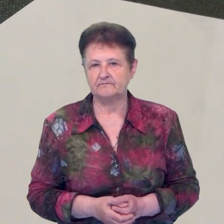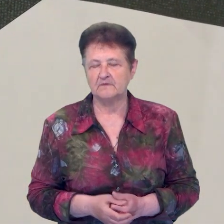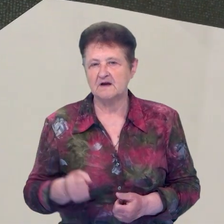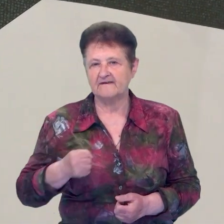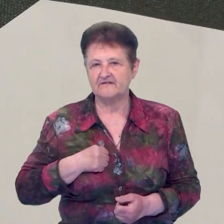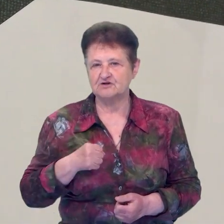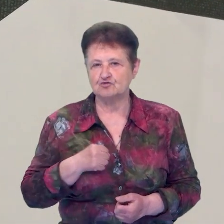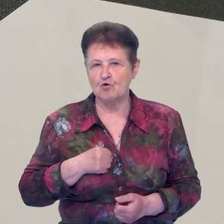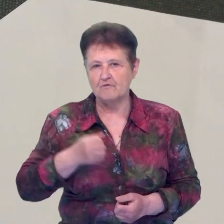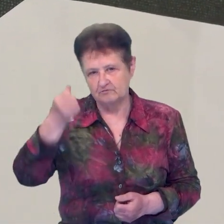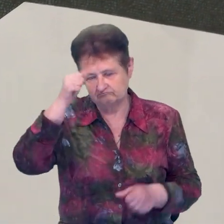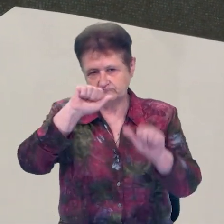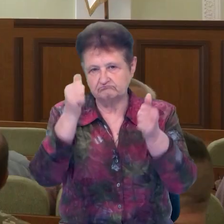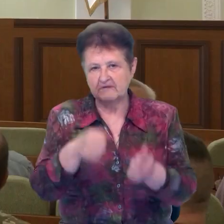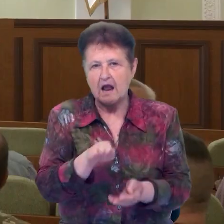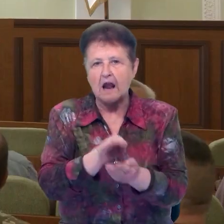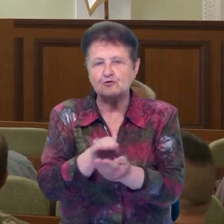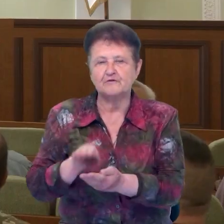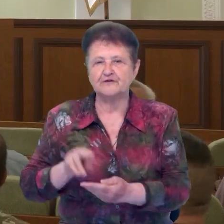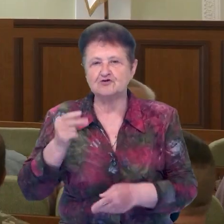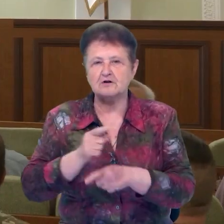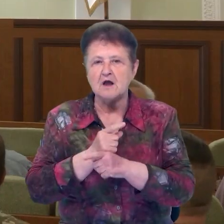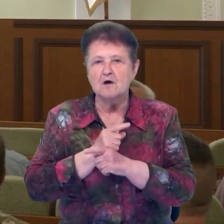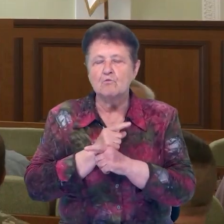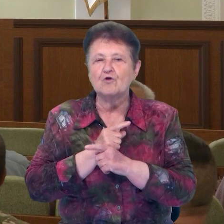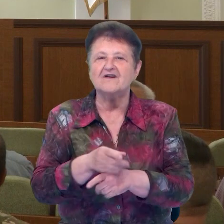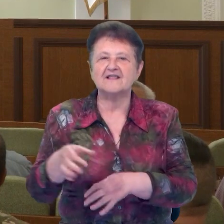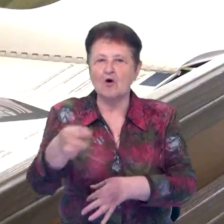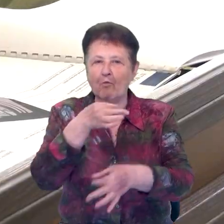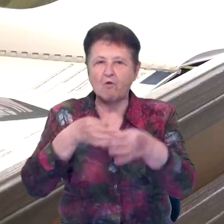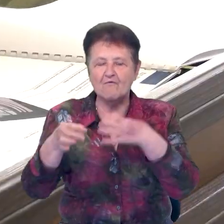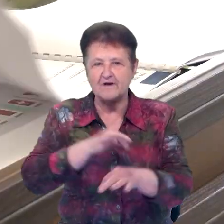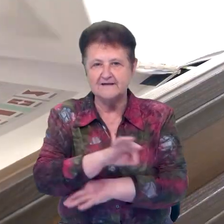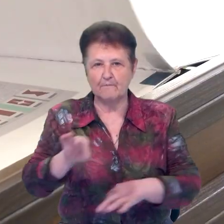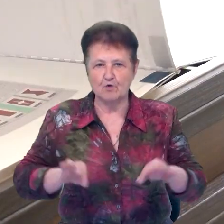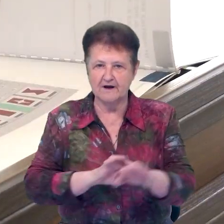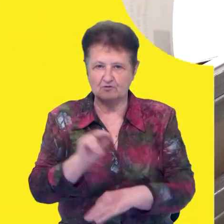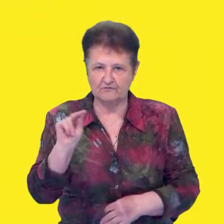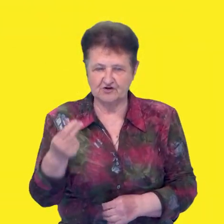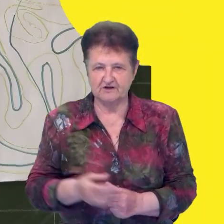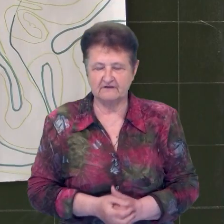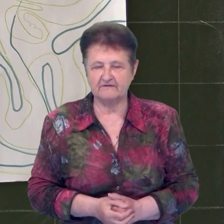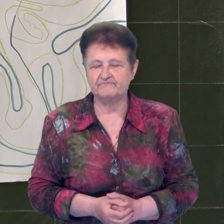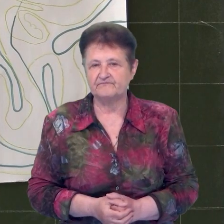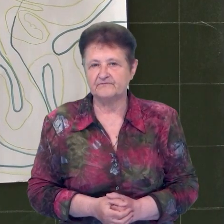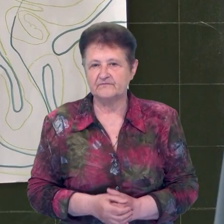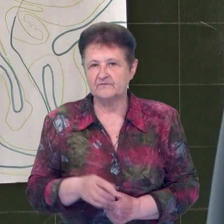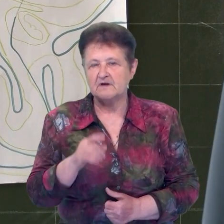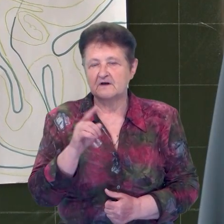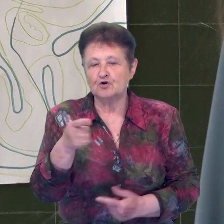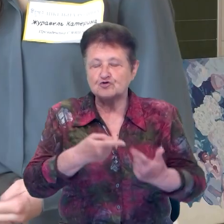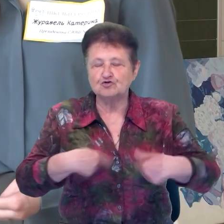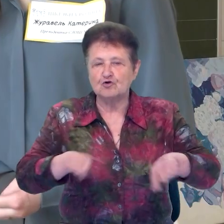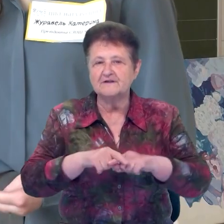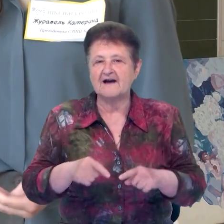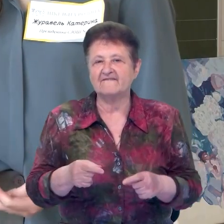Військове меморіальне кладовище. У Чернігові провели громадське обговорення проєктів. Зона відпочинку,